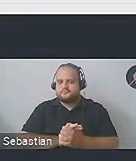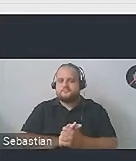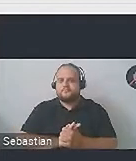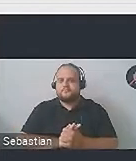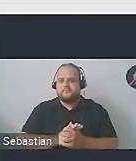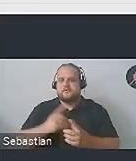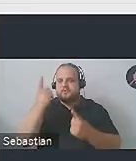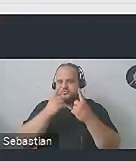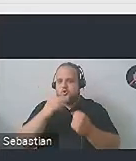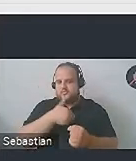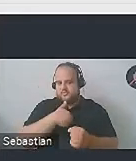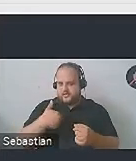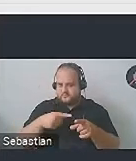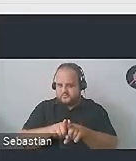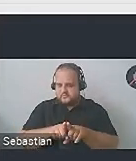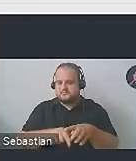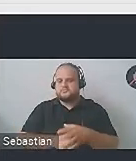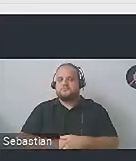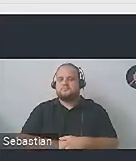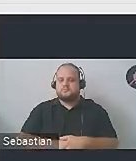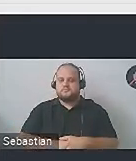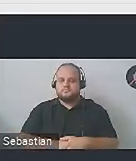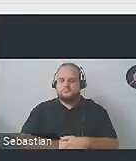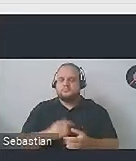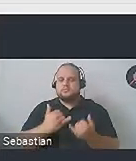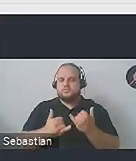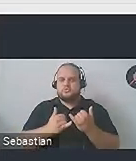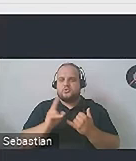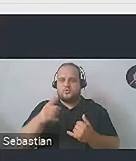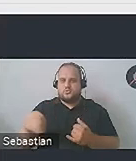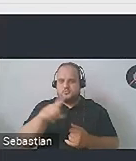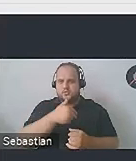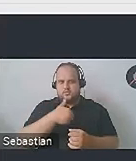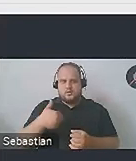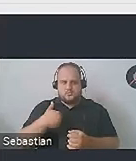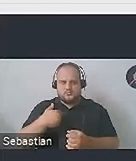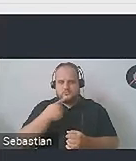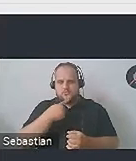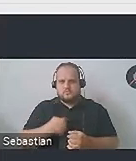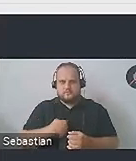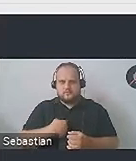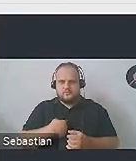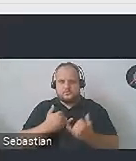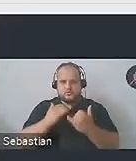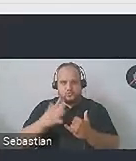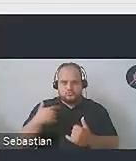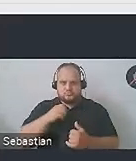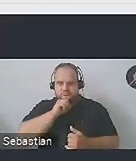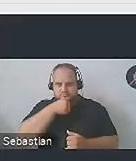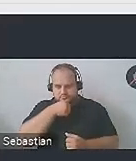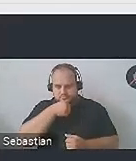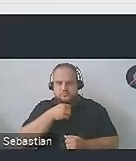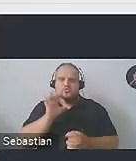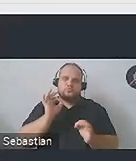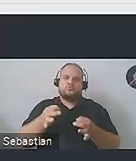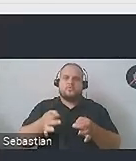też myślenie o nas samych, bo jeżeli ktoś by nam powiedział, jak osiągniemy wiek senioralny, że no dobrze,